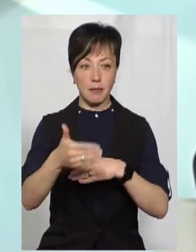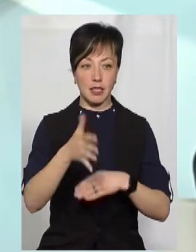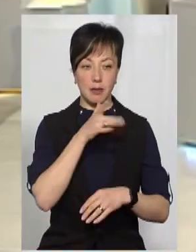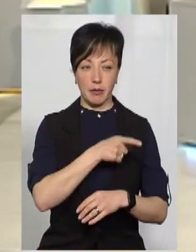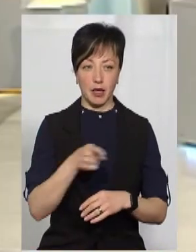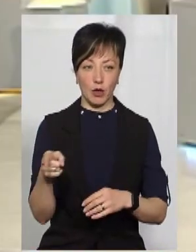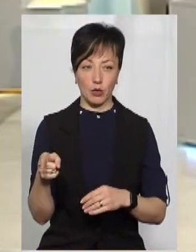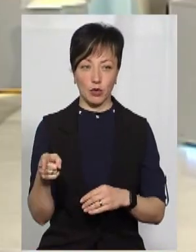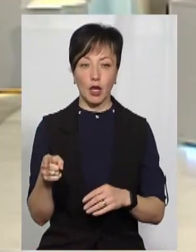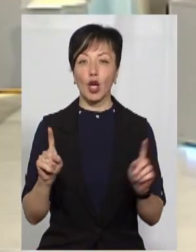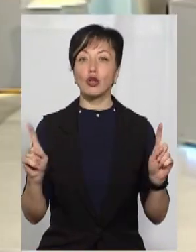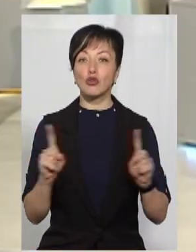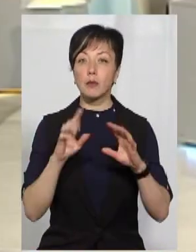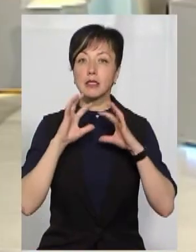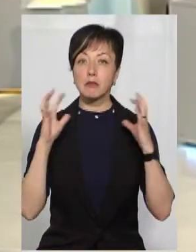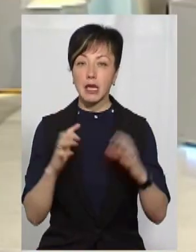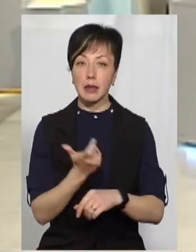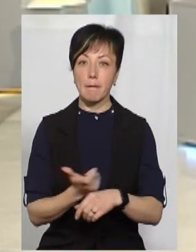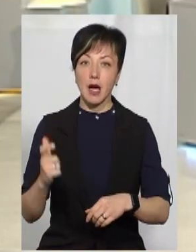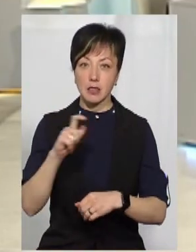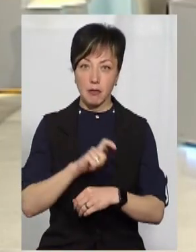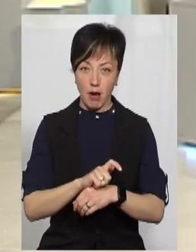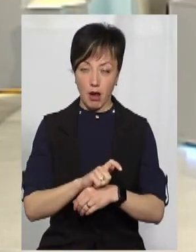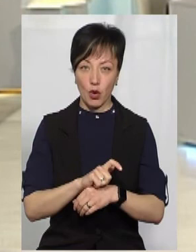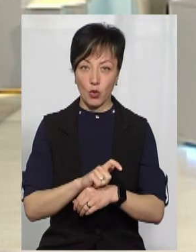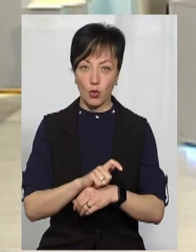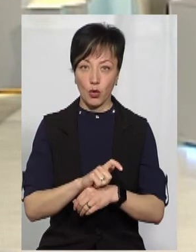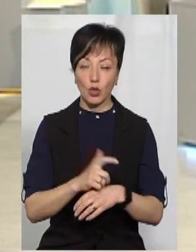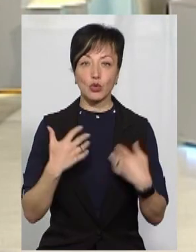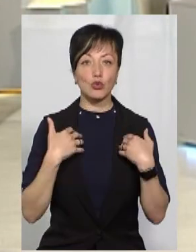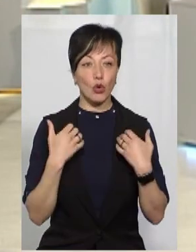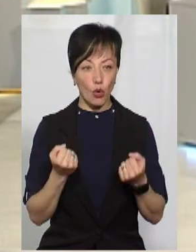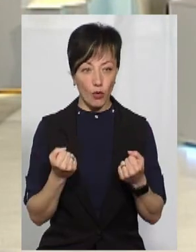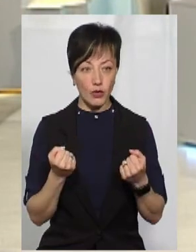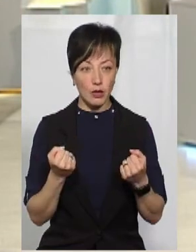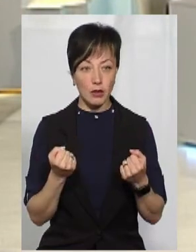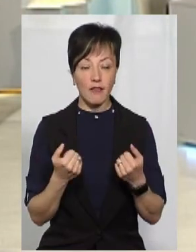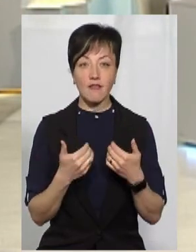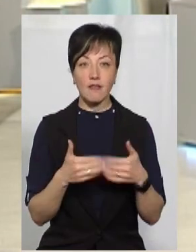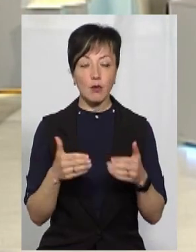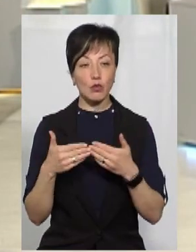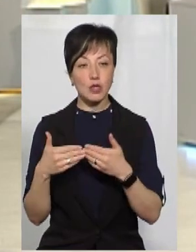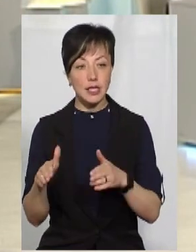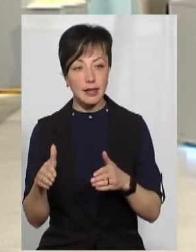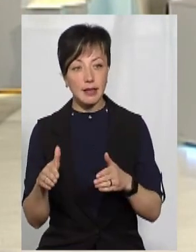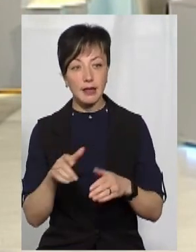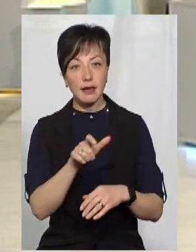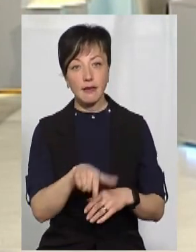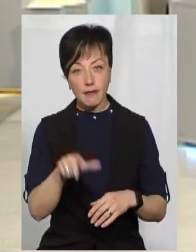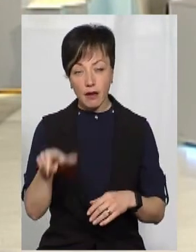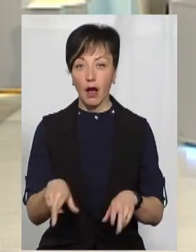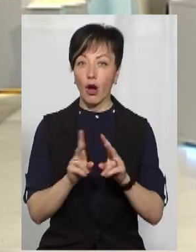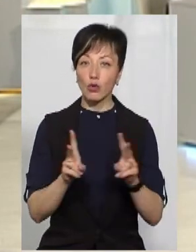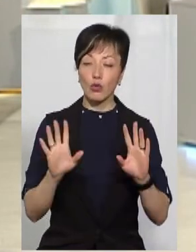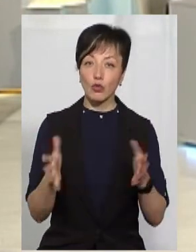період. Для того, щоб зберегти максимально здоров'я випускників, здоров'я тих, хто